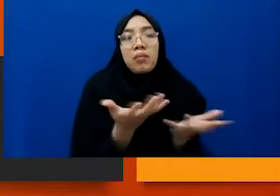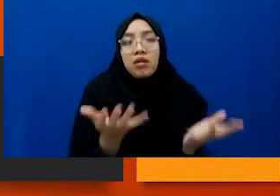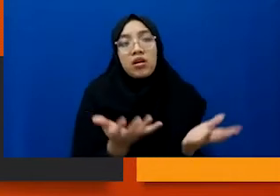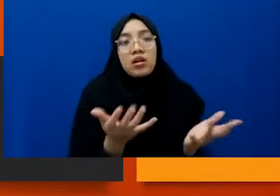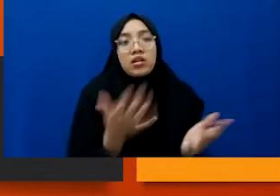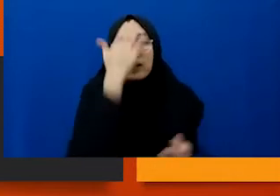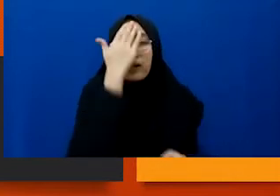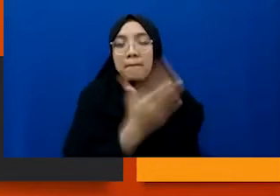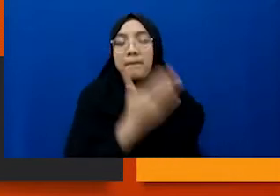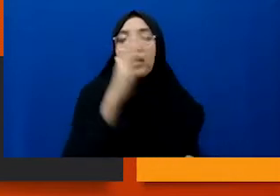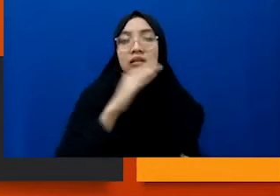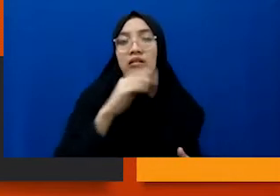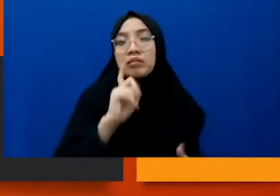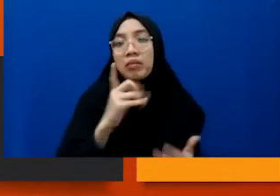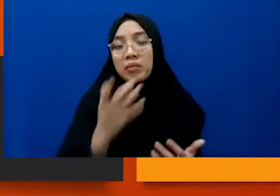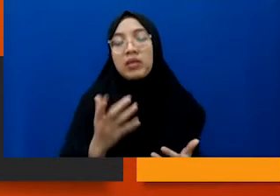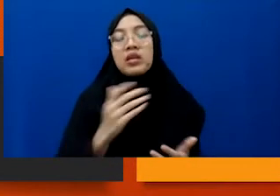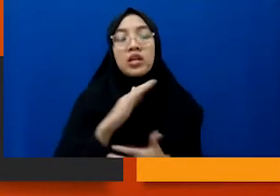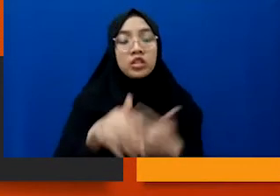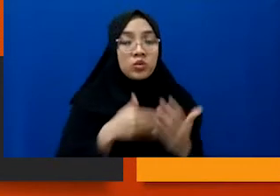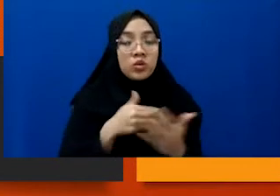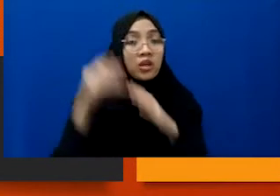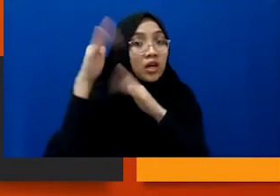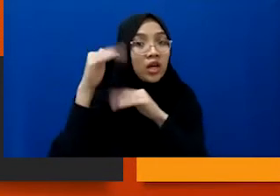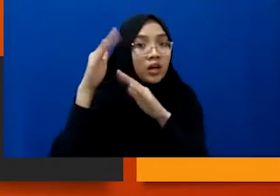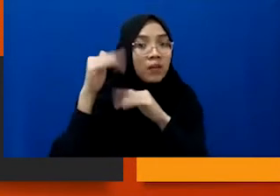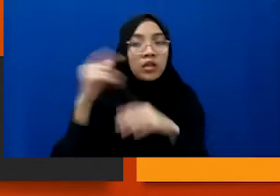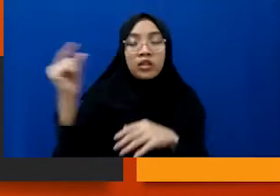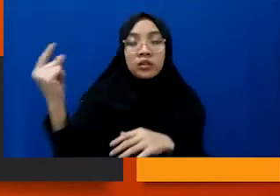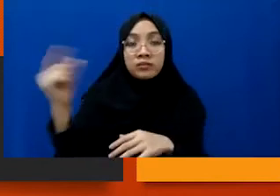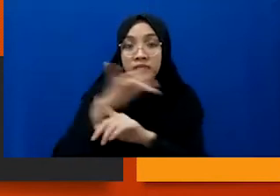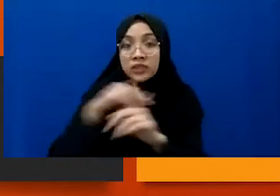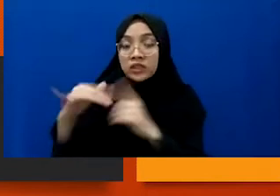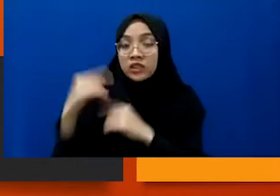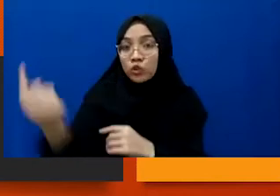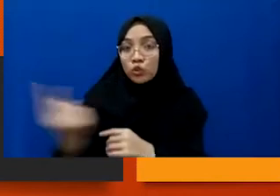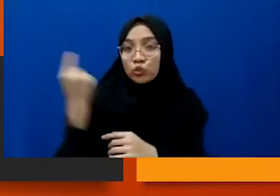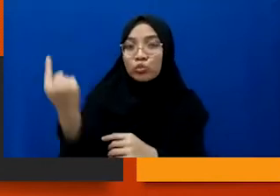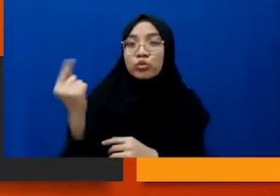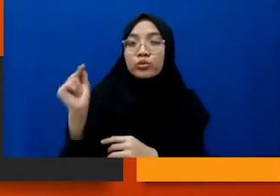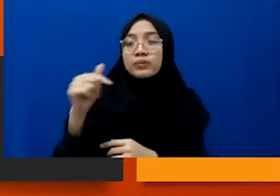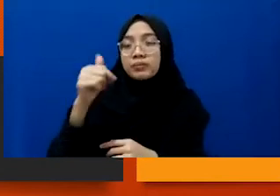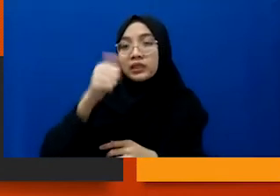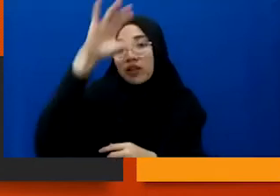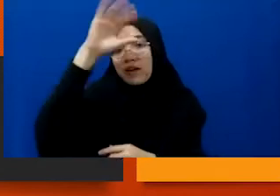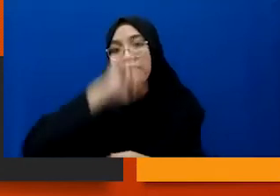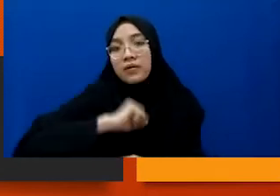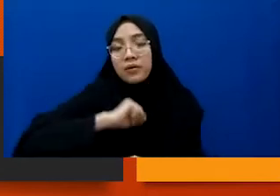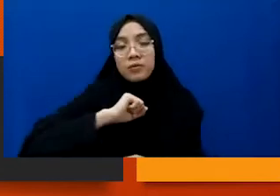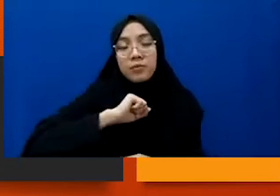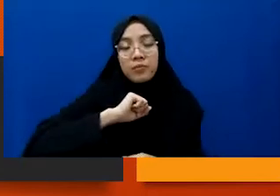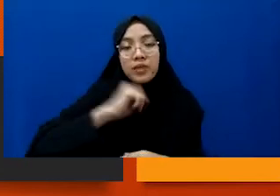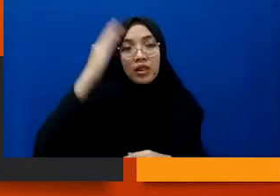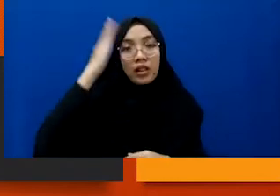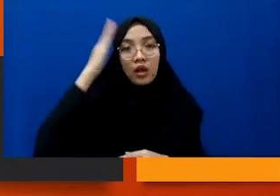terjadi, gitu kan. Nah, artinya harapannya biar publik itu bisa tahu, gitu kan, dan memahami